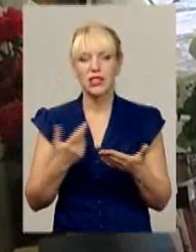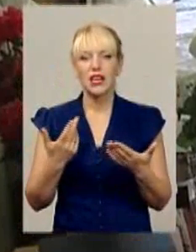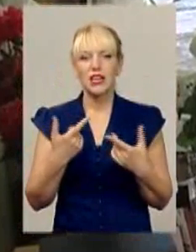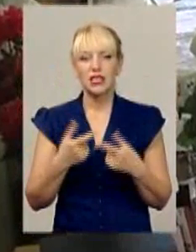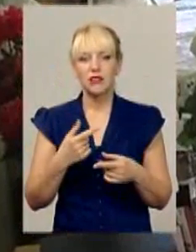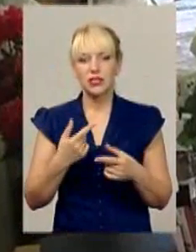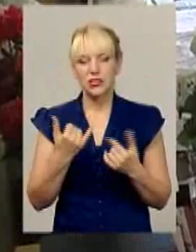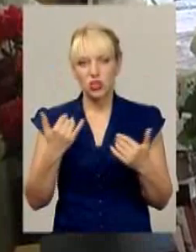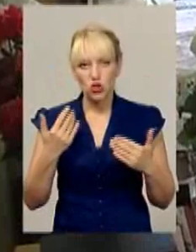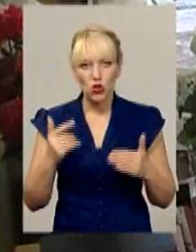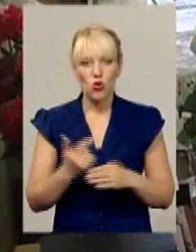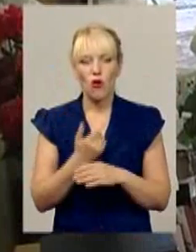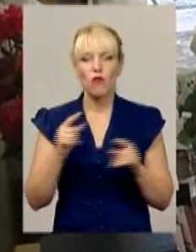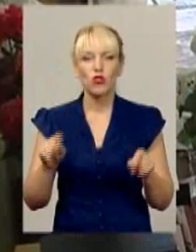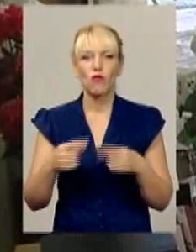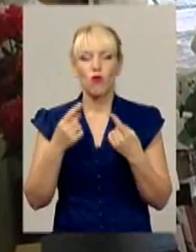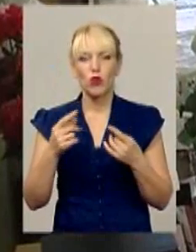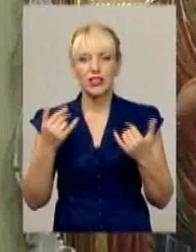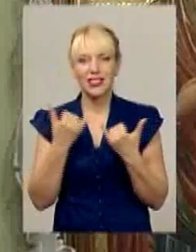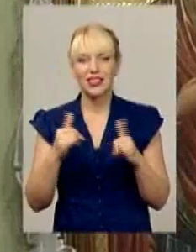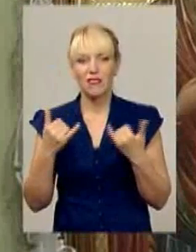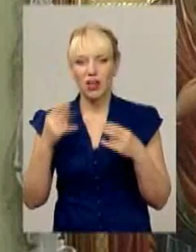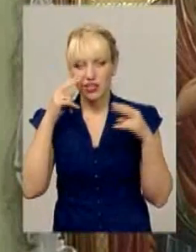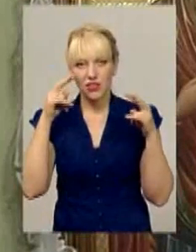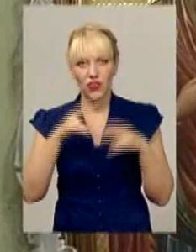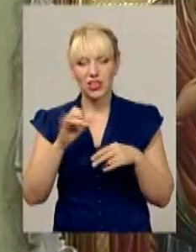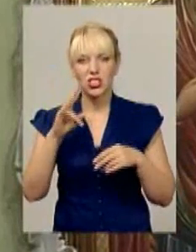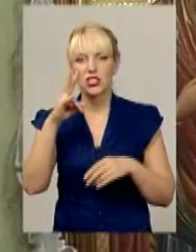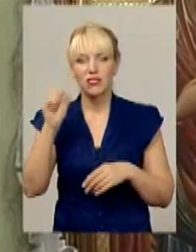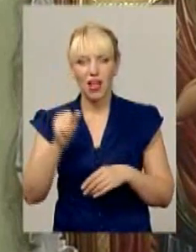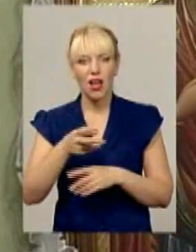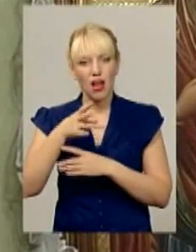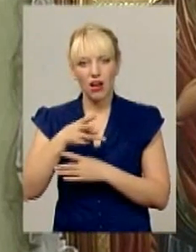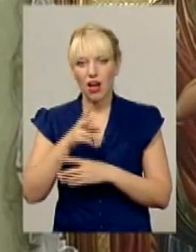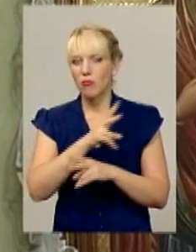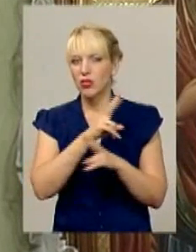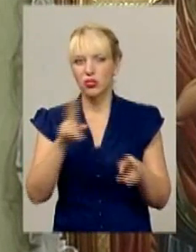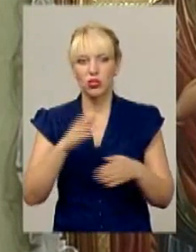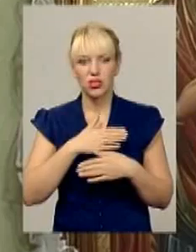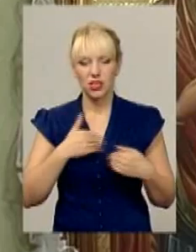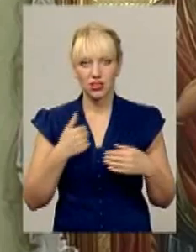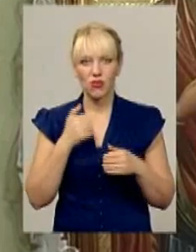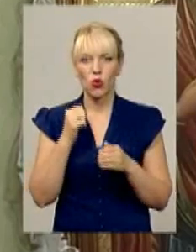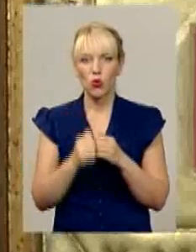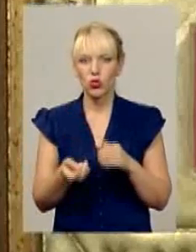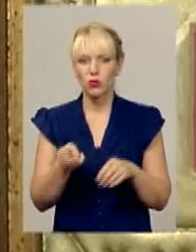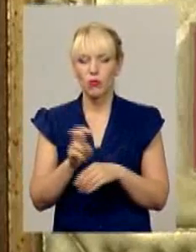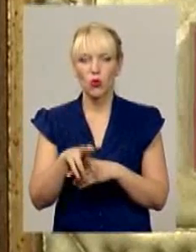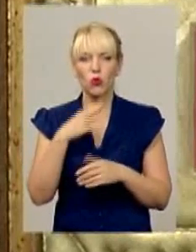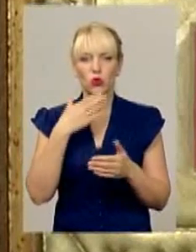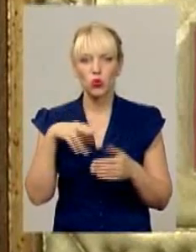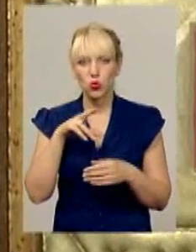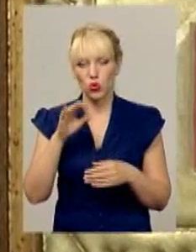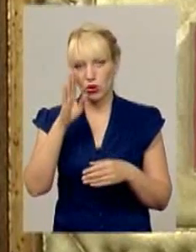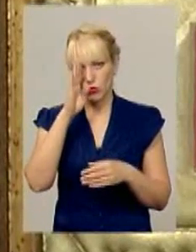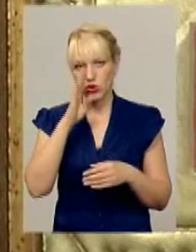імперії, знову творить дива. Однак свідчити на камеру ніхто зі зцілених не захотів. Кожен приходить до чинця в надії позбутися своїх